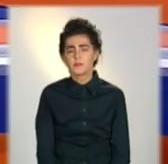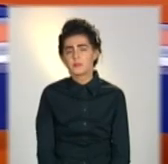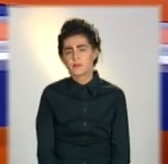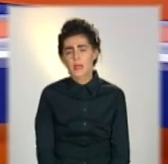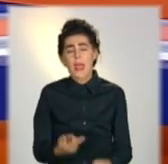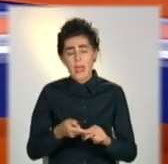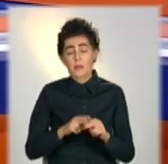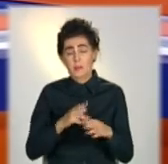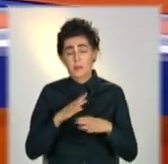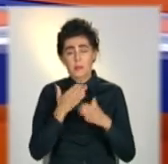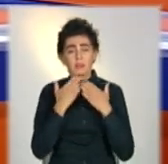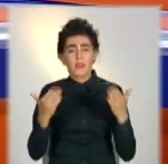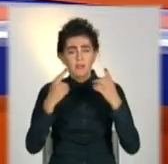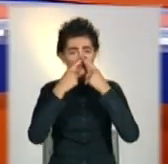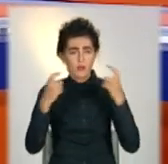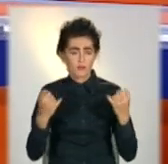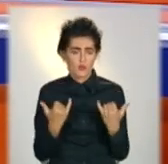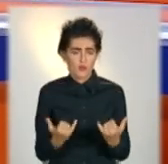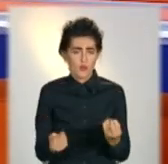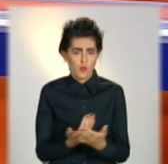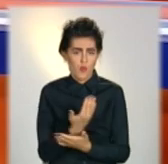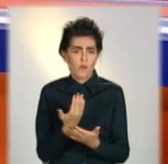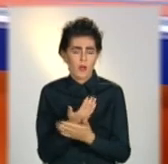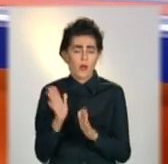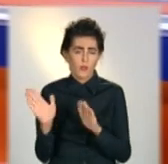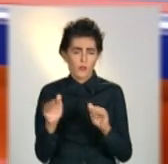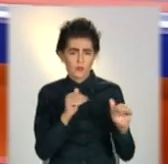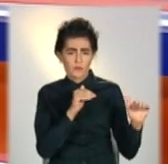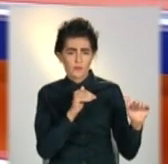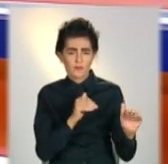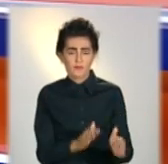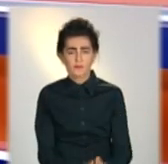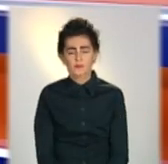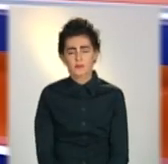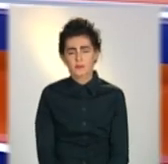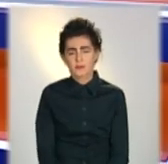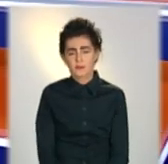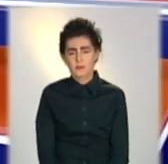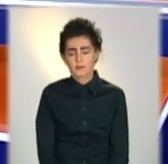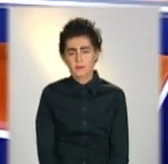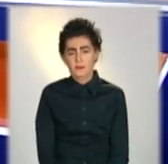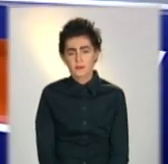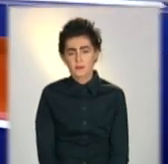І це була остання інформація випуску. На цьому прощаємось. Хай щастить!